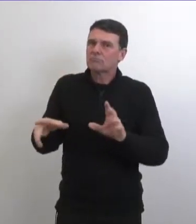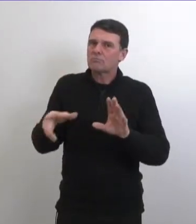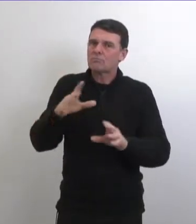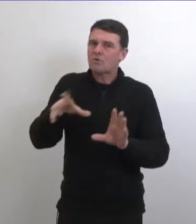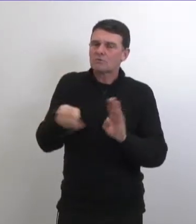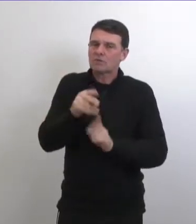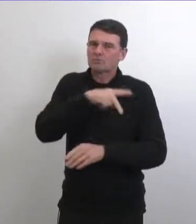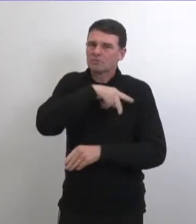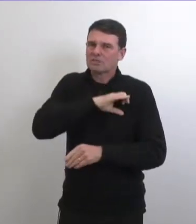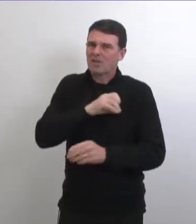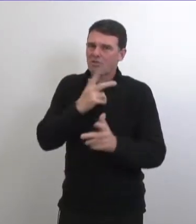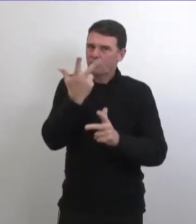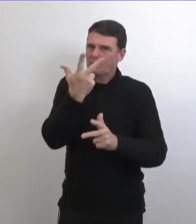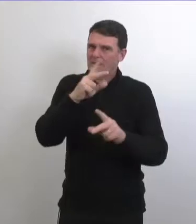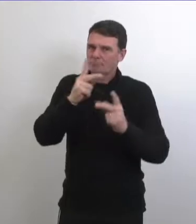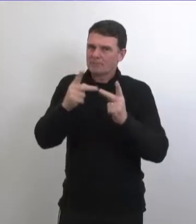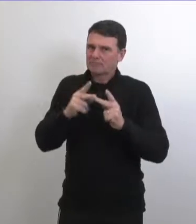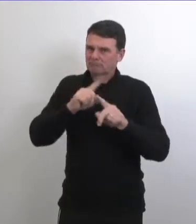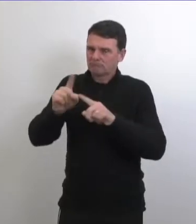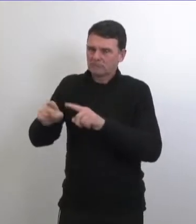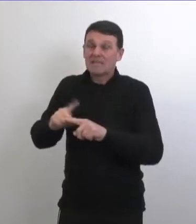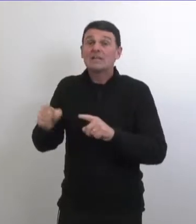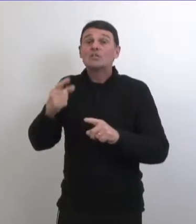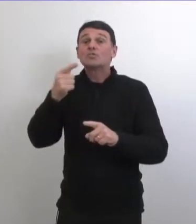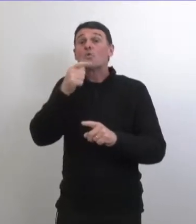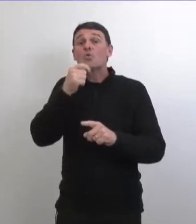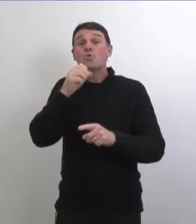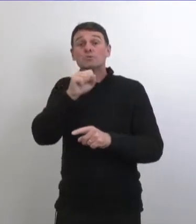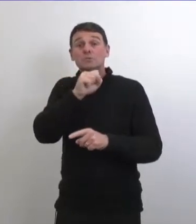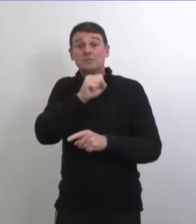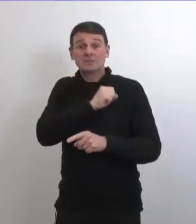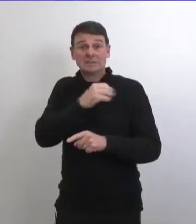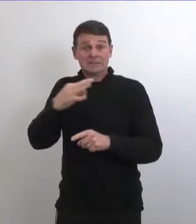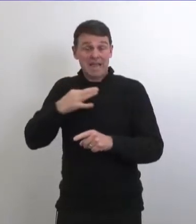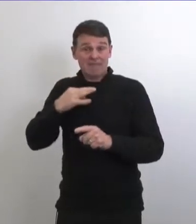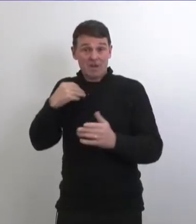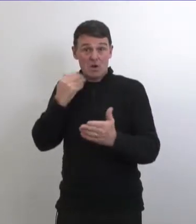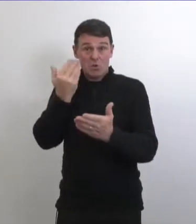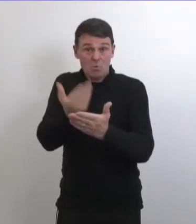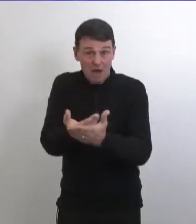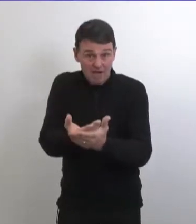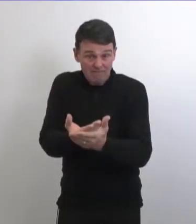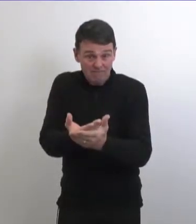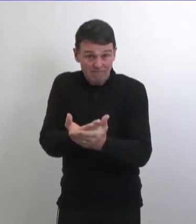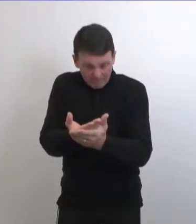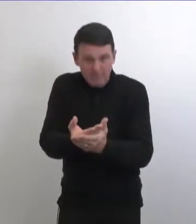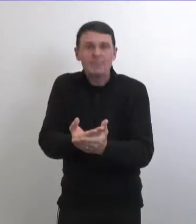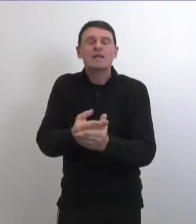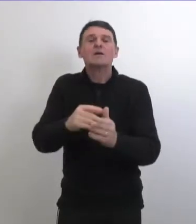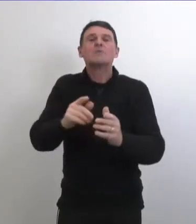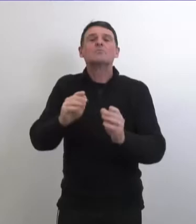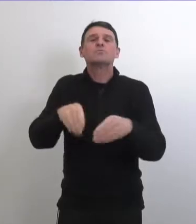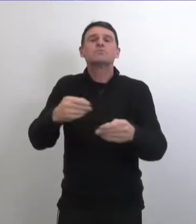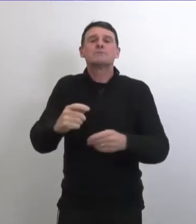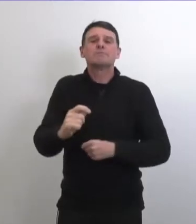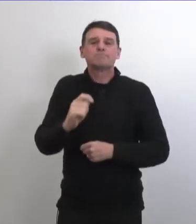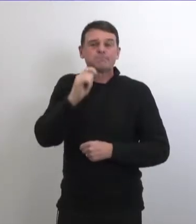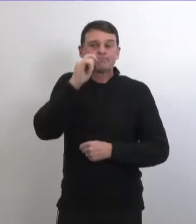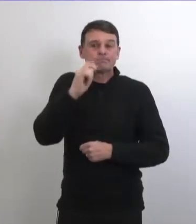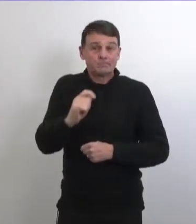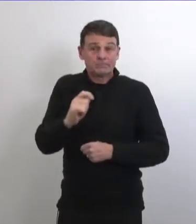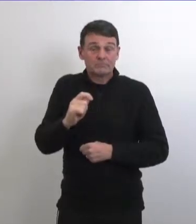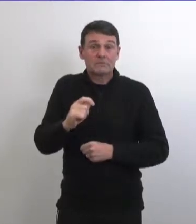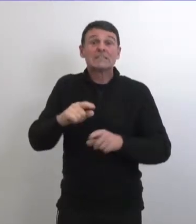arrive là on va leur proposer sur une base volontaire de prendre donc le test à l'évidence ils sont